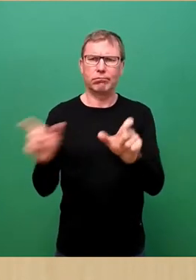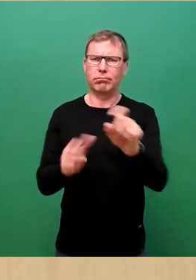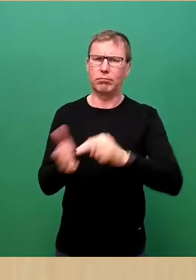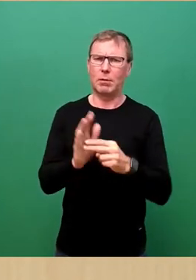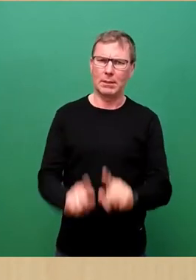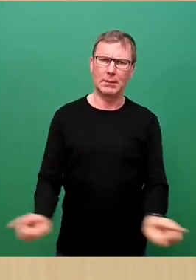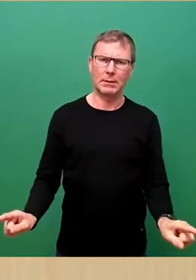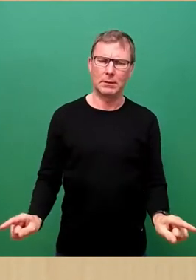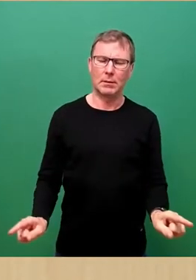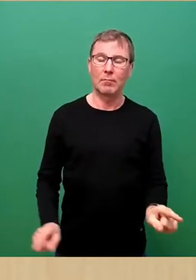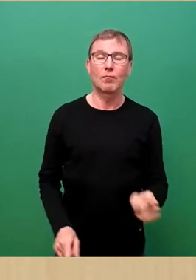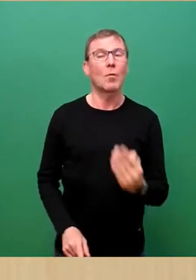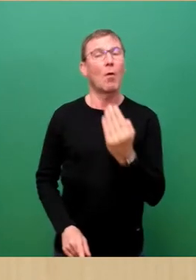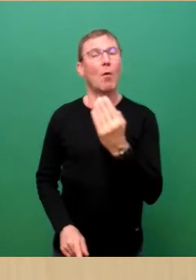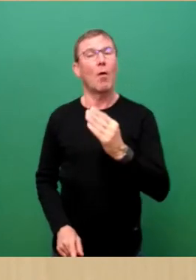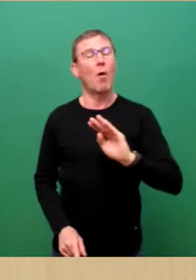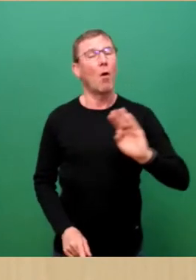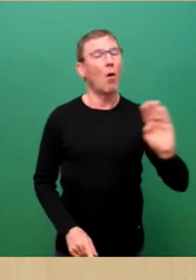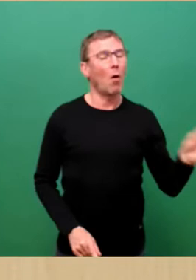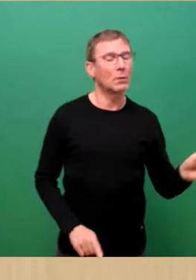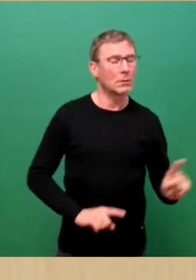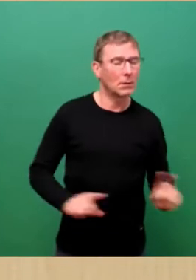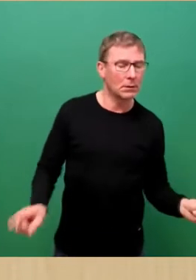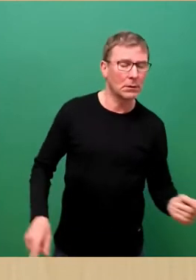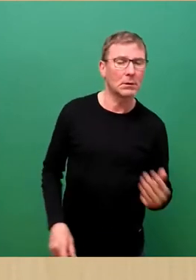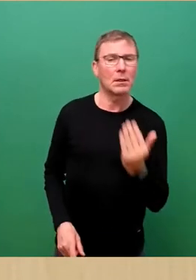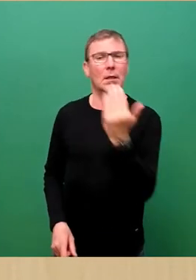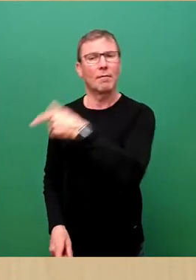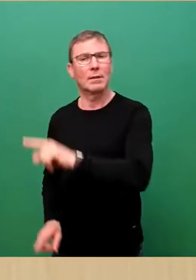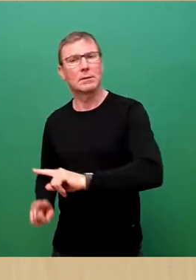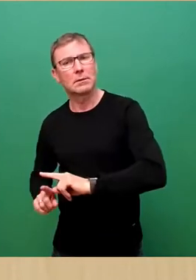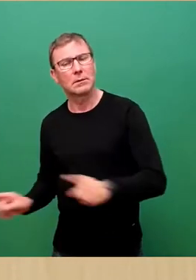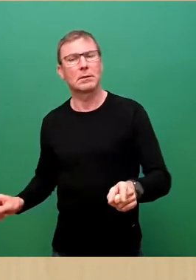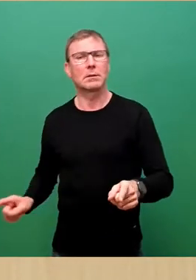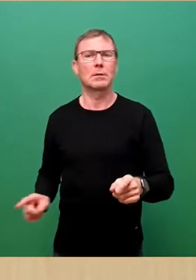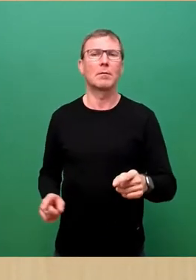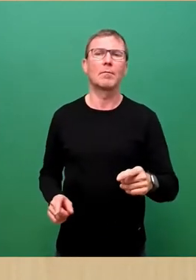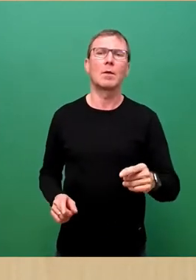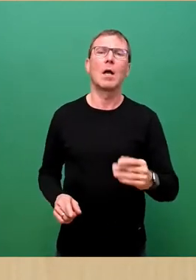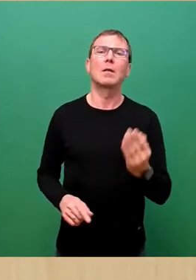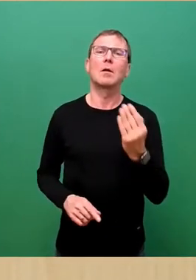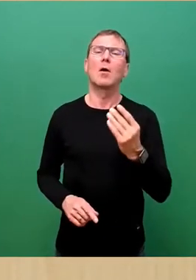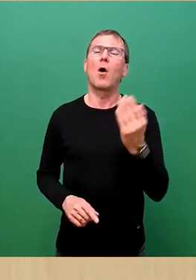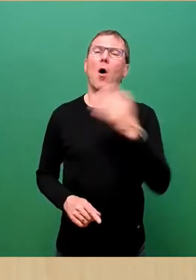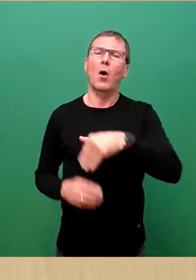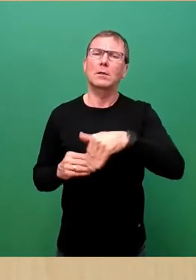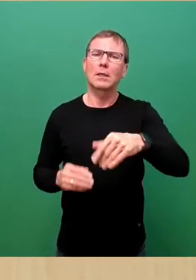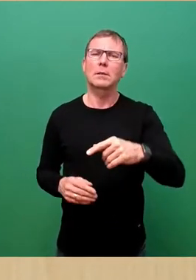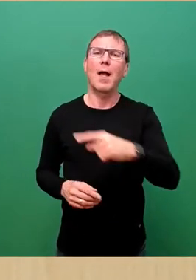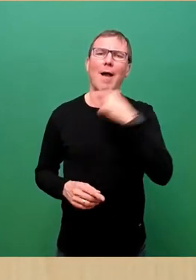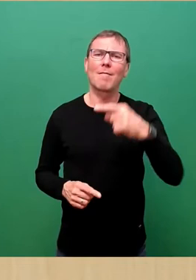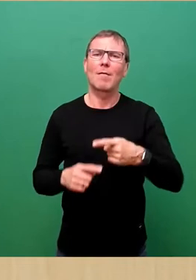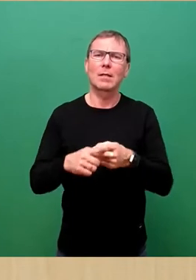im Osten, an der polnisch-weißrussischen Grenze, an der seit Monaten schutzsuchende Menschen festgesetzt werden